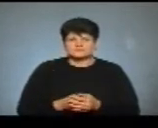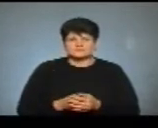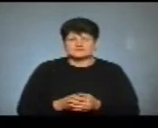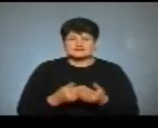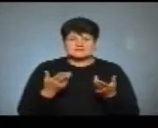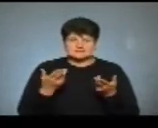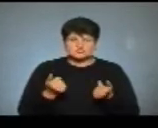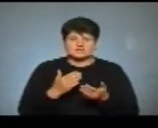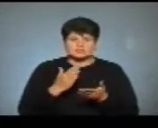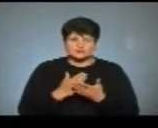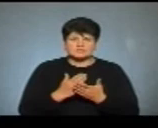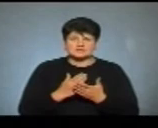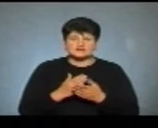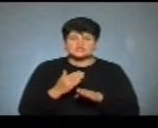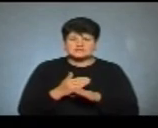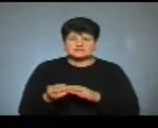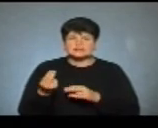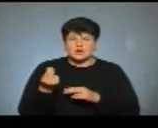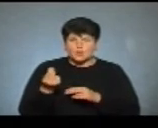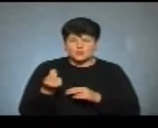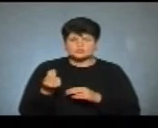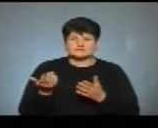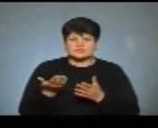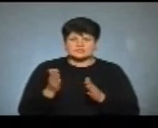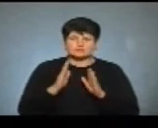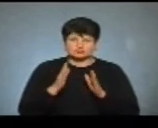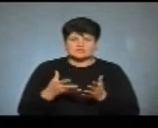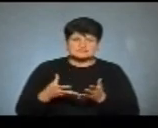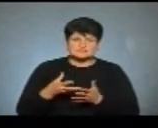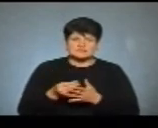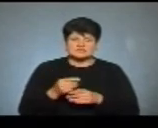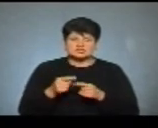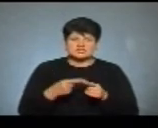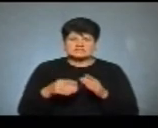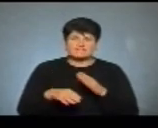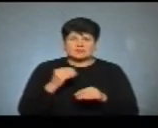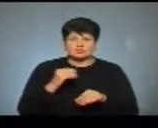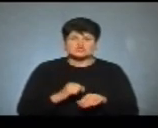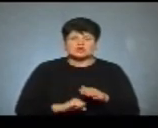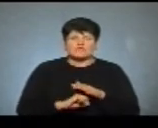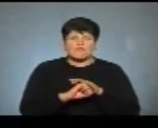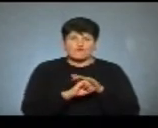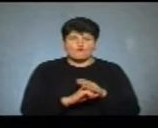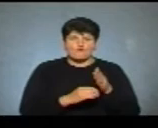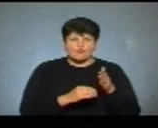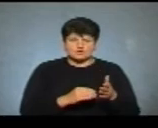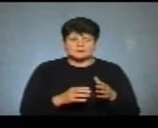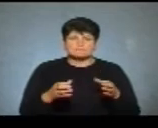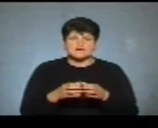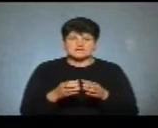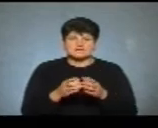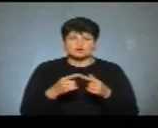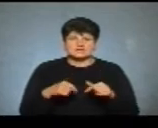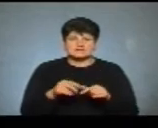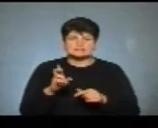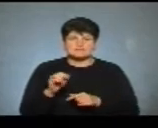Звичайно, є частина коштів, які буде сплачуватися через виборчий фонд, власне, партійну організацію